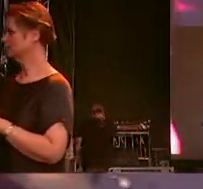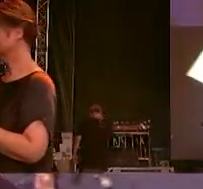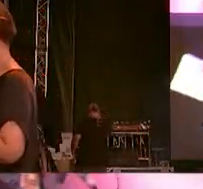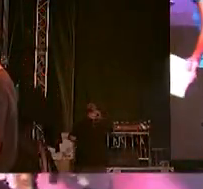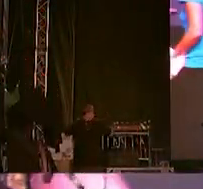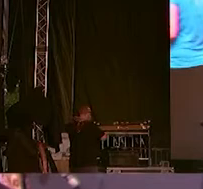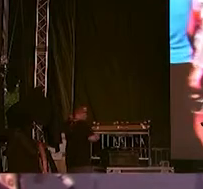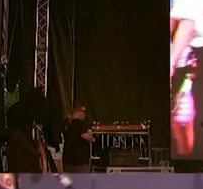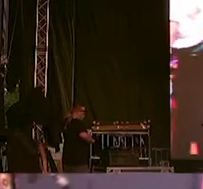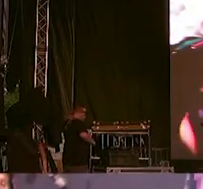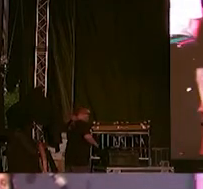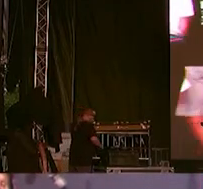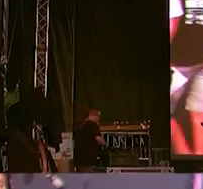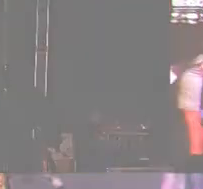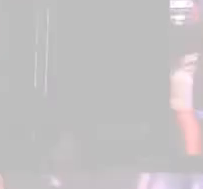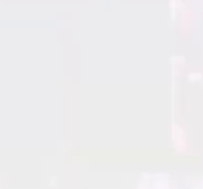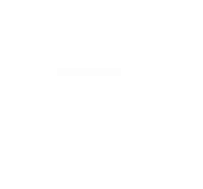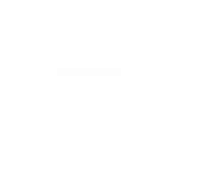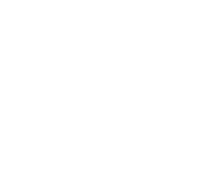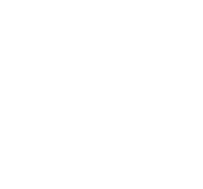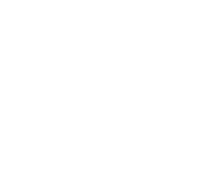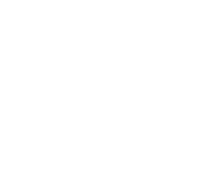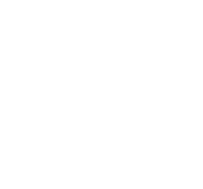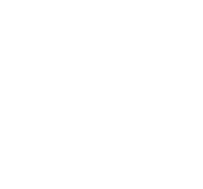Ja, ich bitte. Machst du von hinten an? Dank.